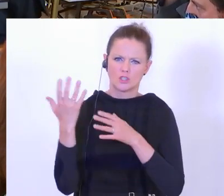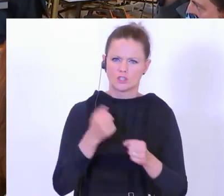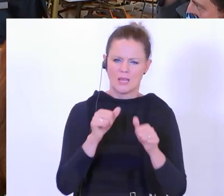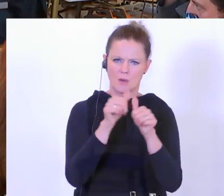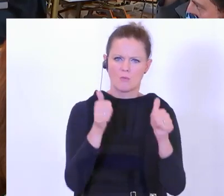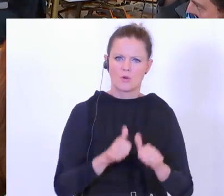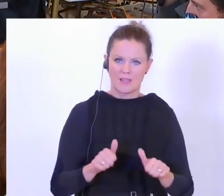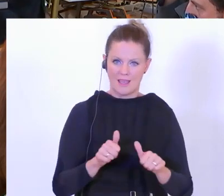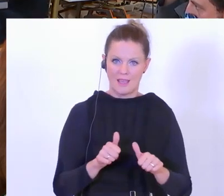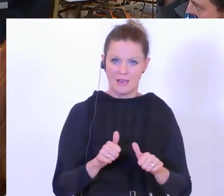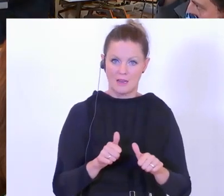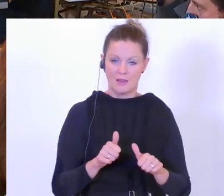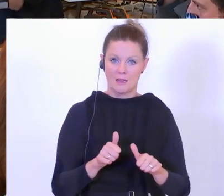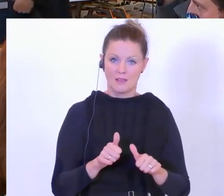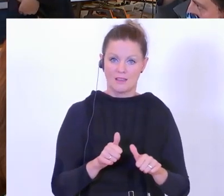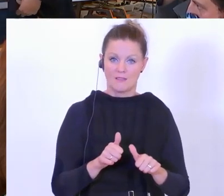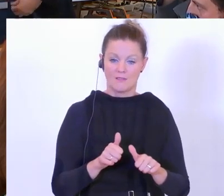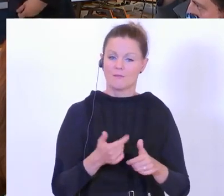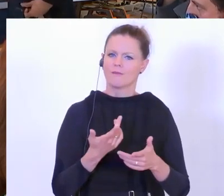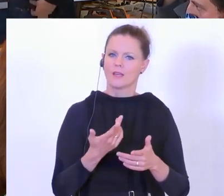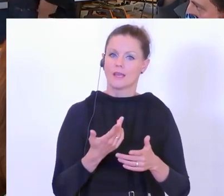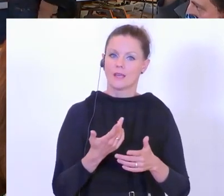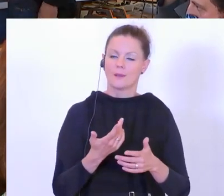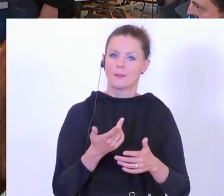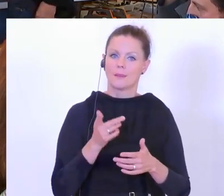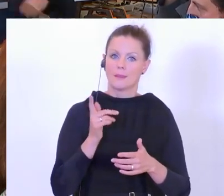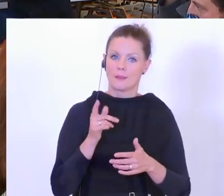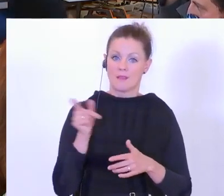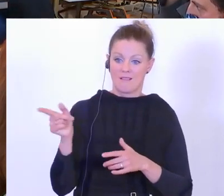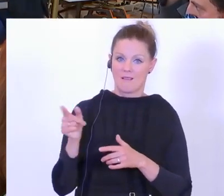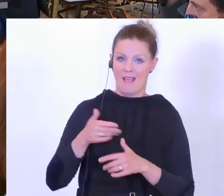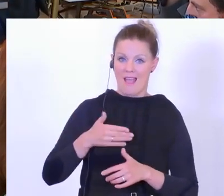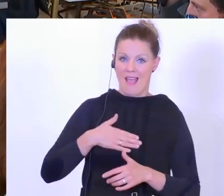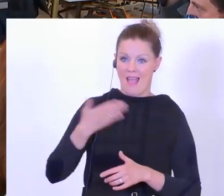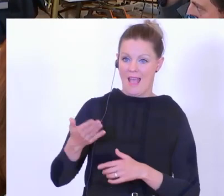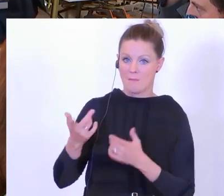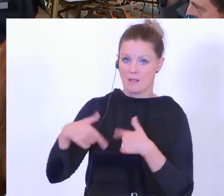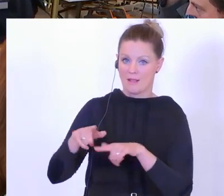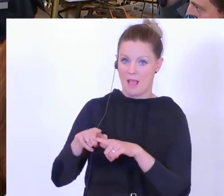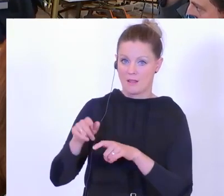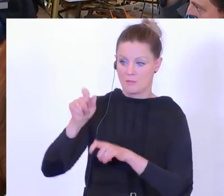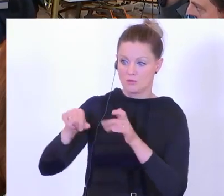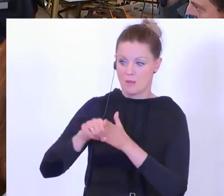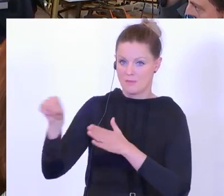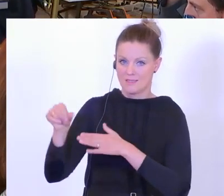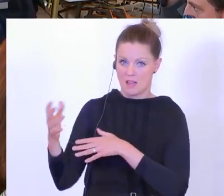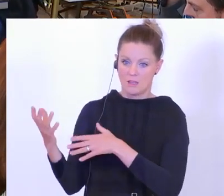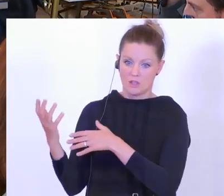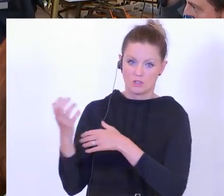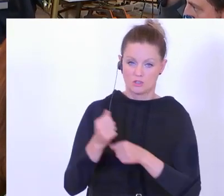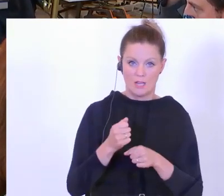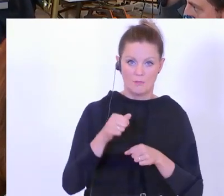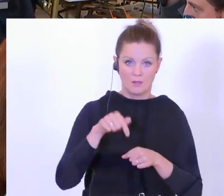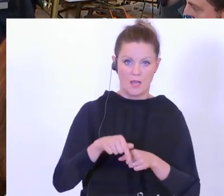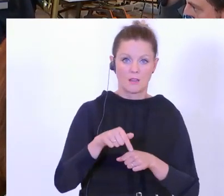wo Schlepper zu gleichen Kosten die Menschen dann wieder zurückschleppen. Was bedeutet das? das klingt ja beim ersten Hinhören